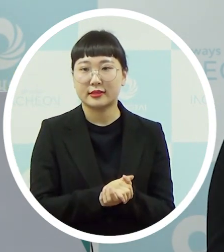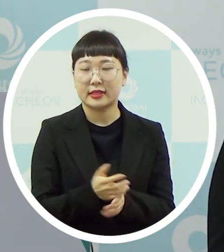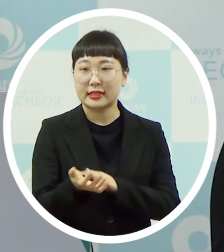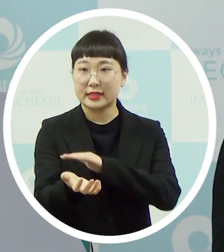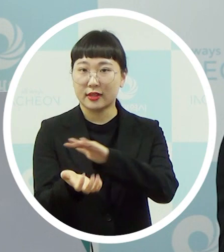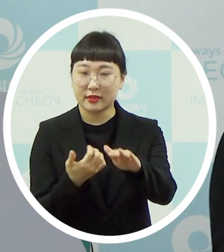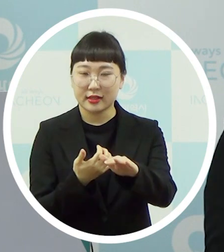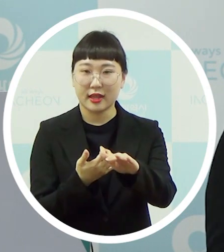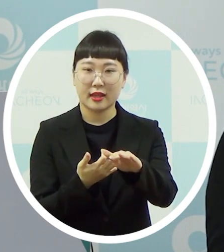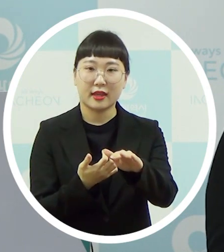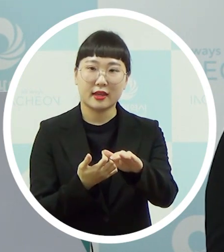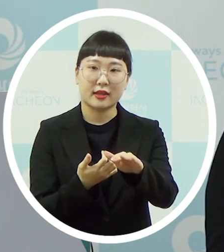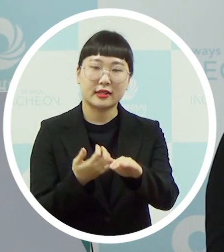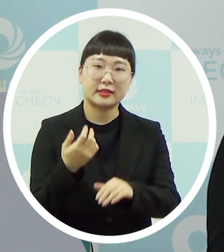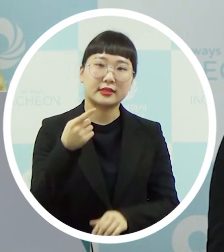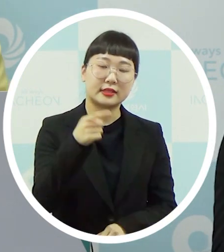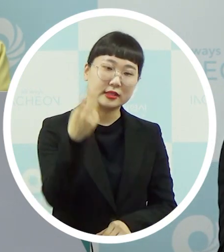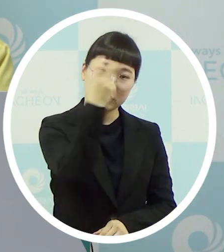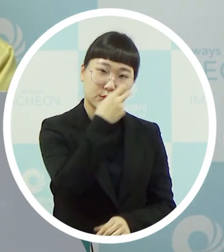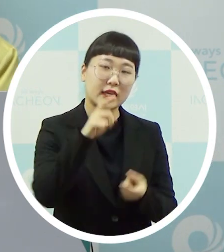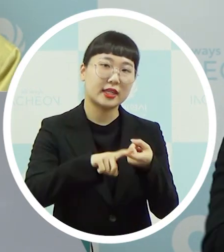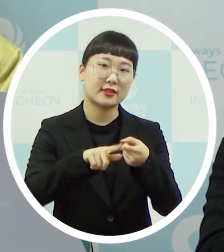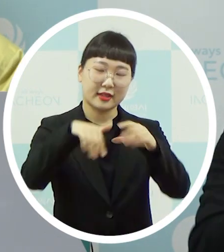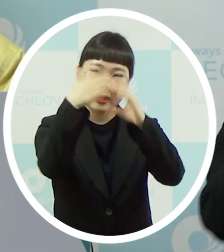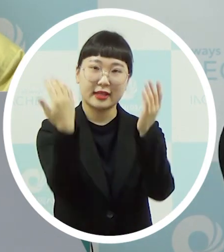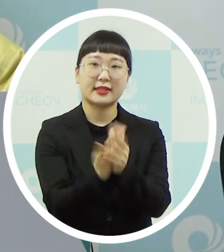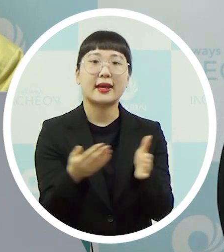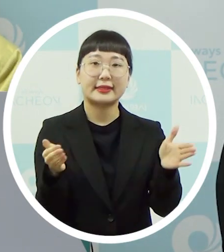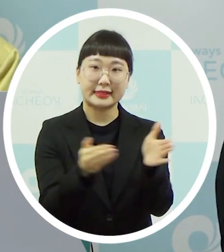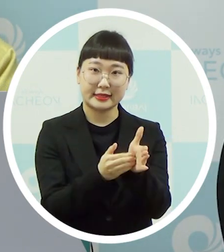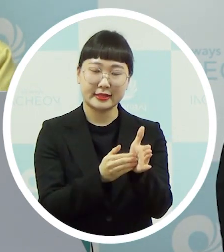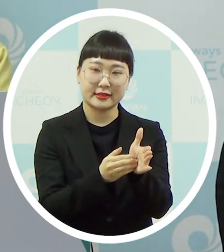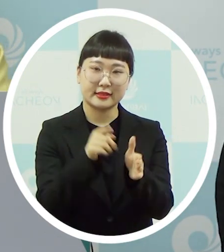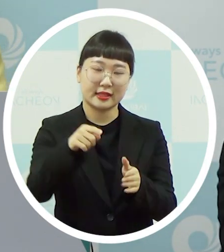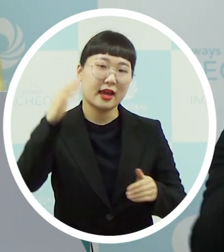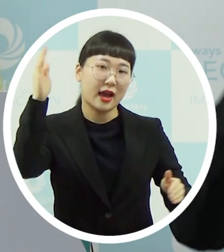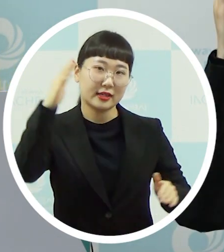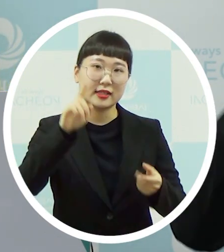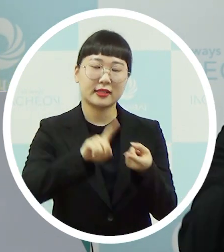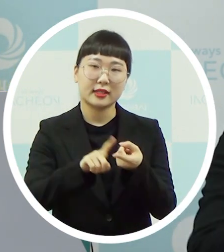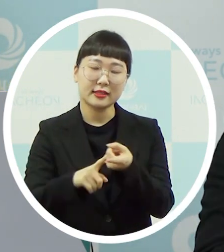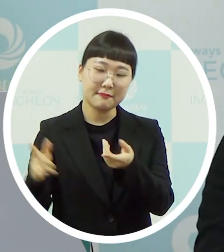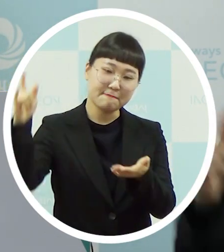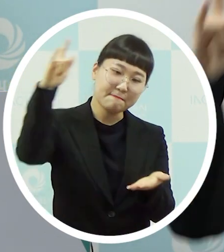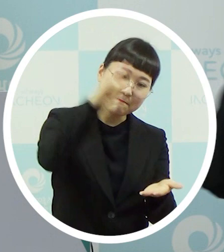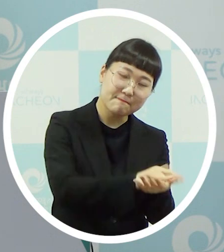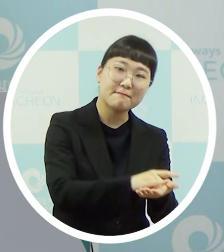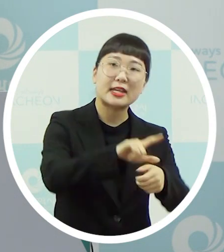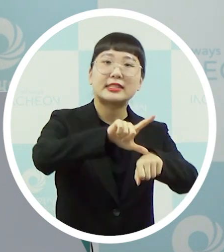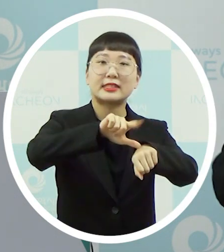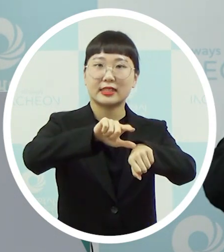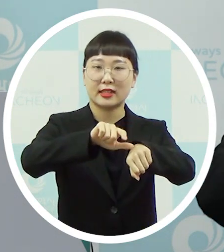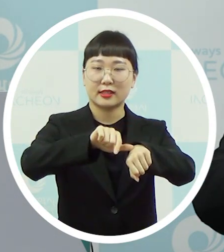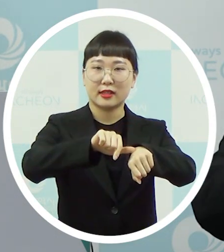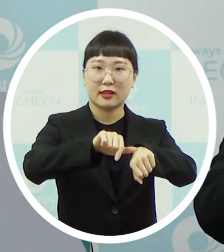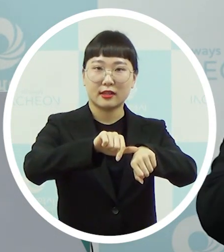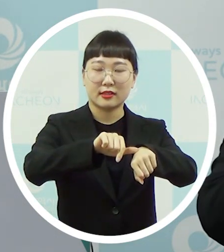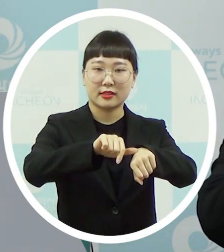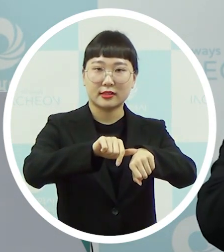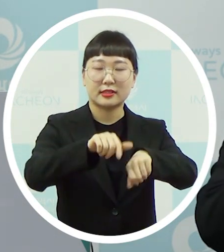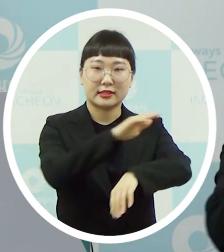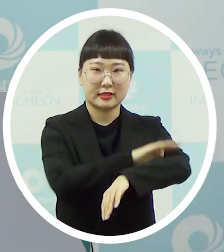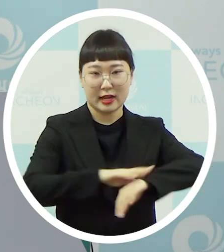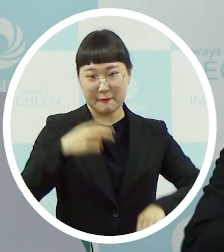전수조사를 다 마쳤고요 그래서 그 학생들의 입국시간 정확한 입국시간을 파악을 하고